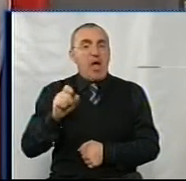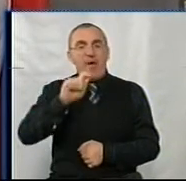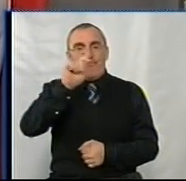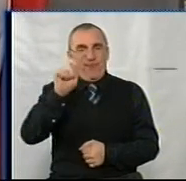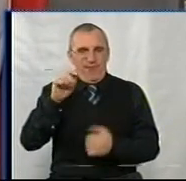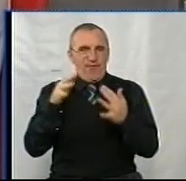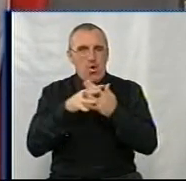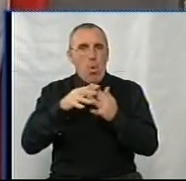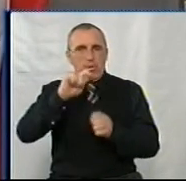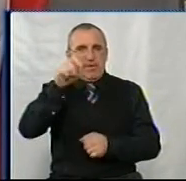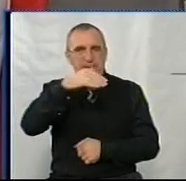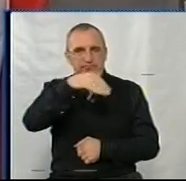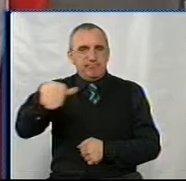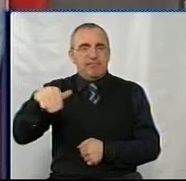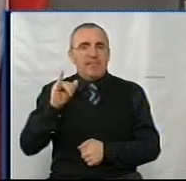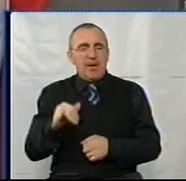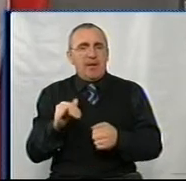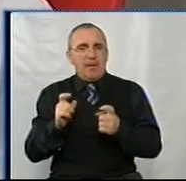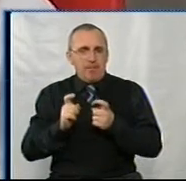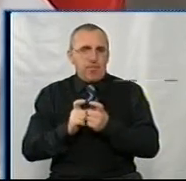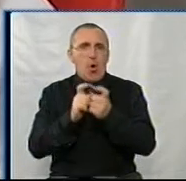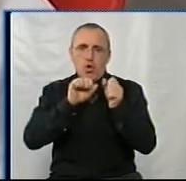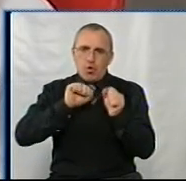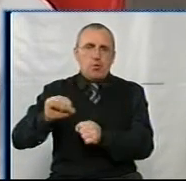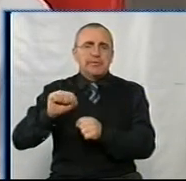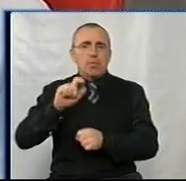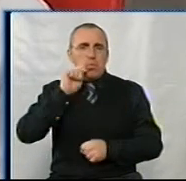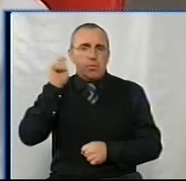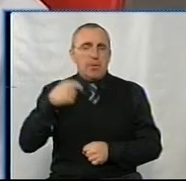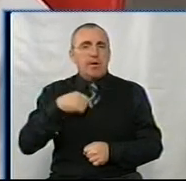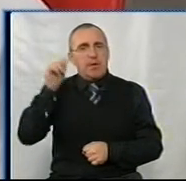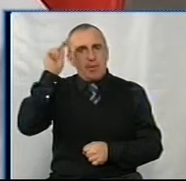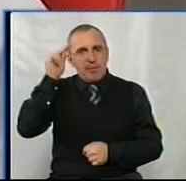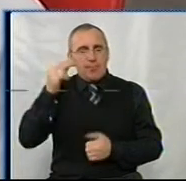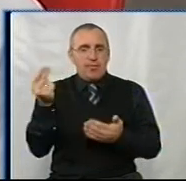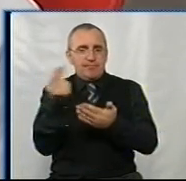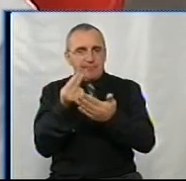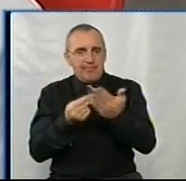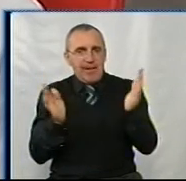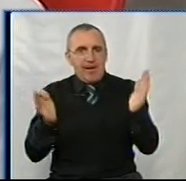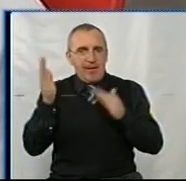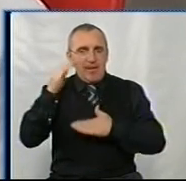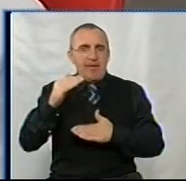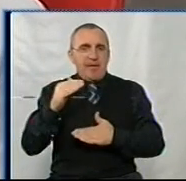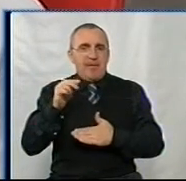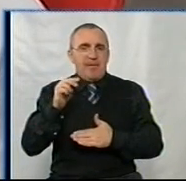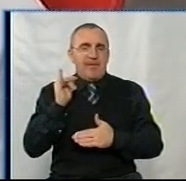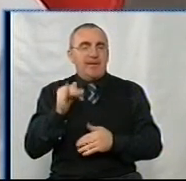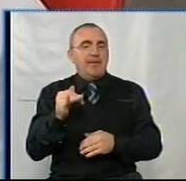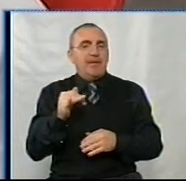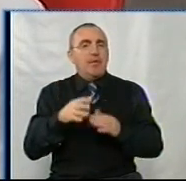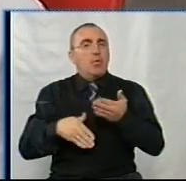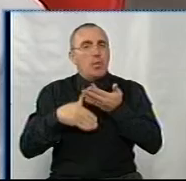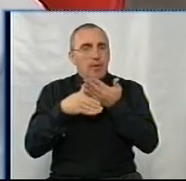і боротися за Україну. Я навчилася робити картини з баєток. Також я